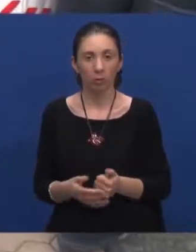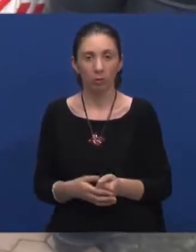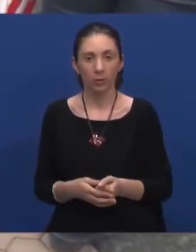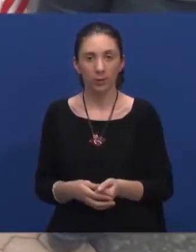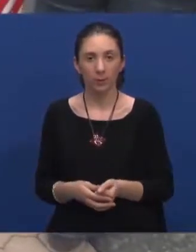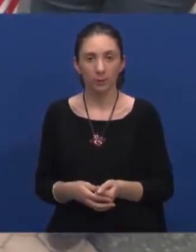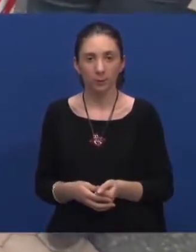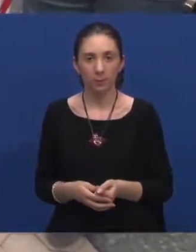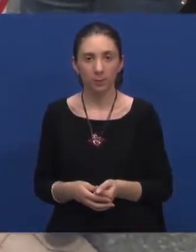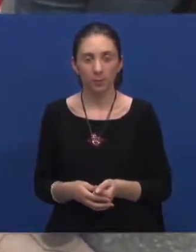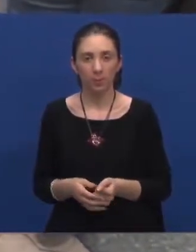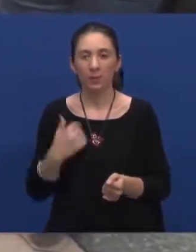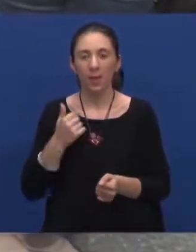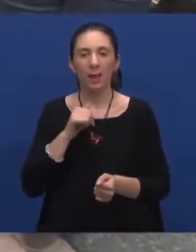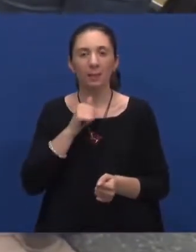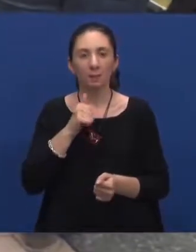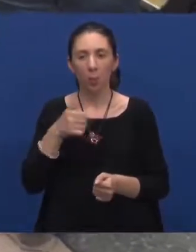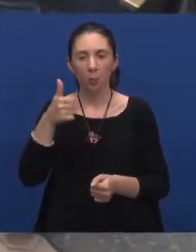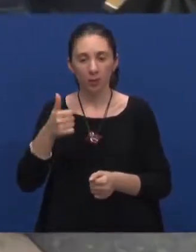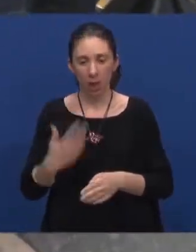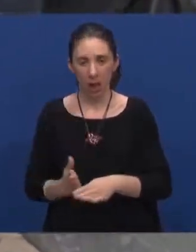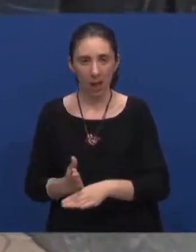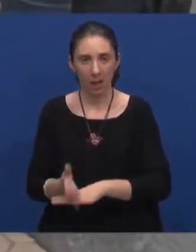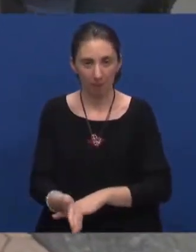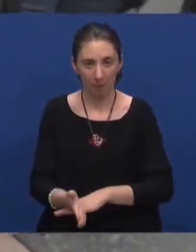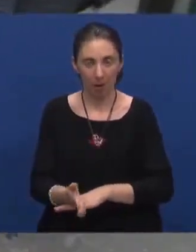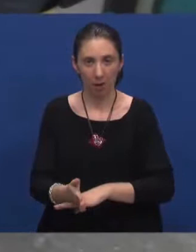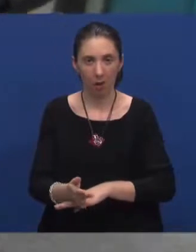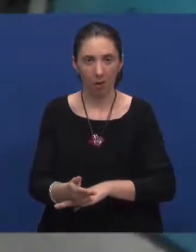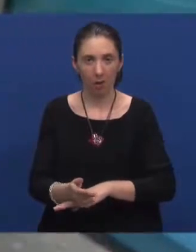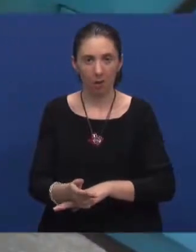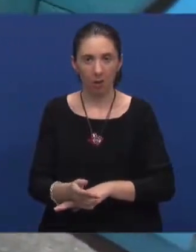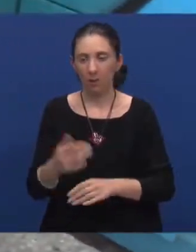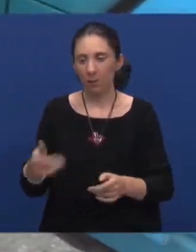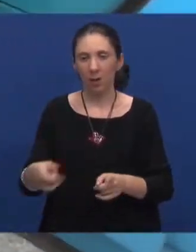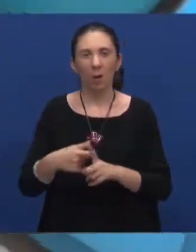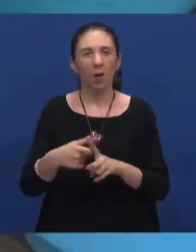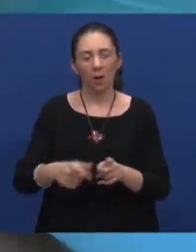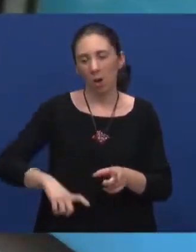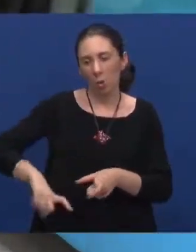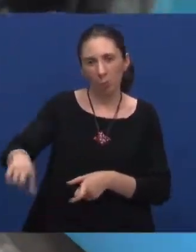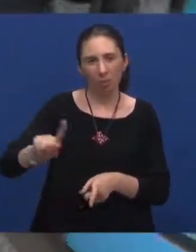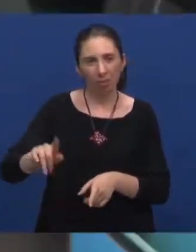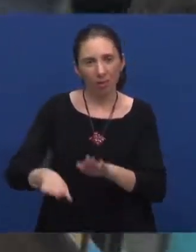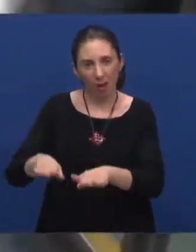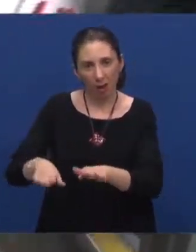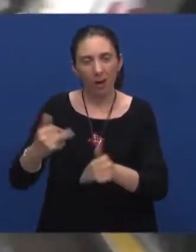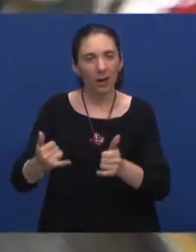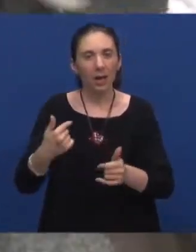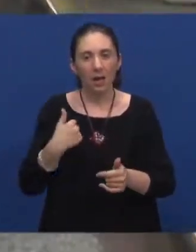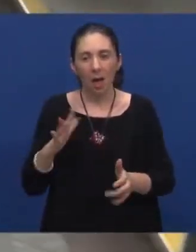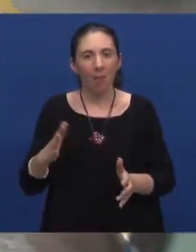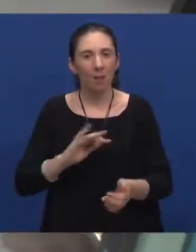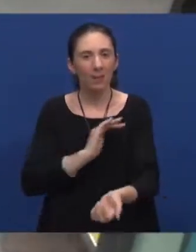premda ne mogu sama ući u njega jer ili kolnici nisu prilagođeni ili ja jednostavno